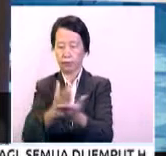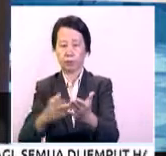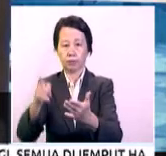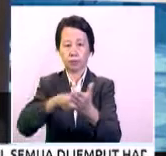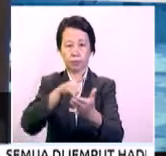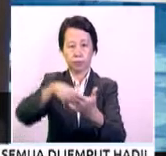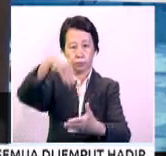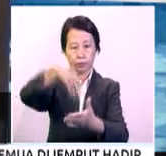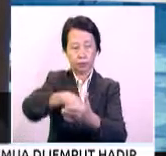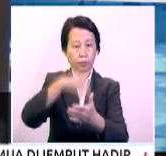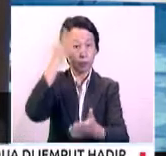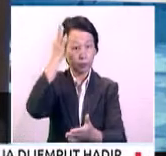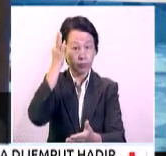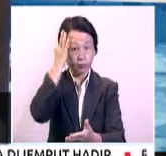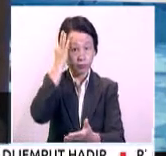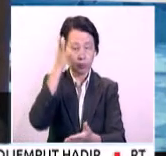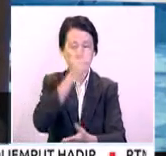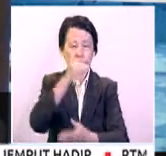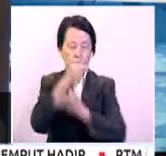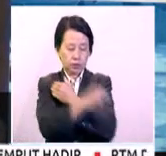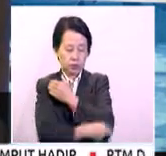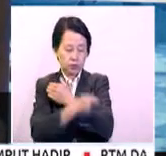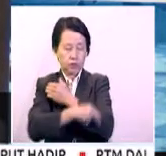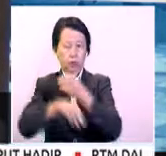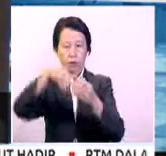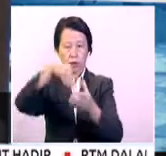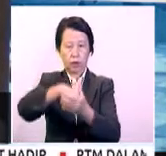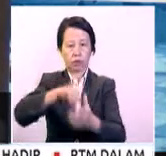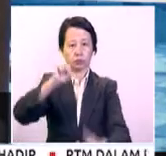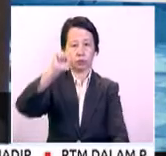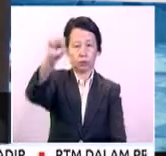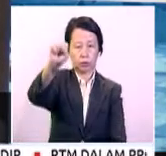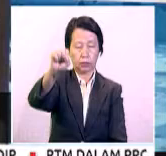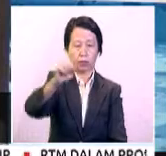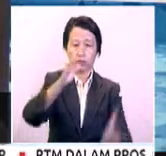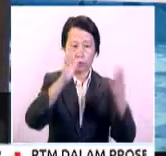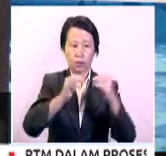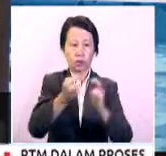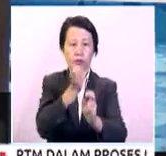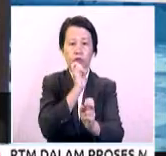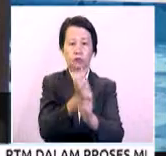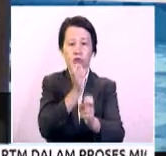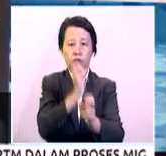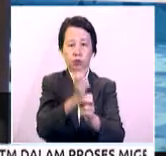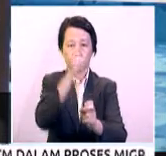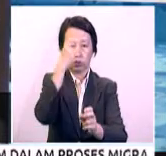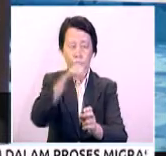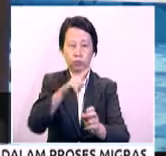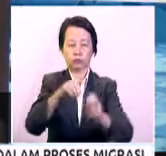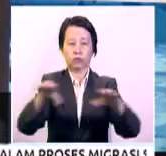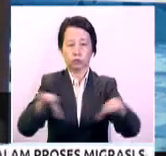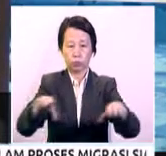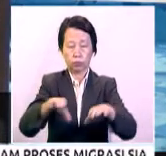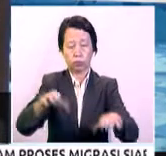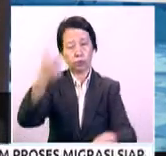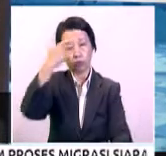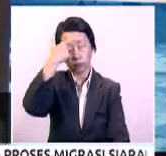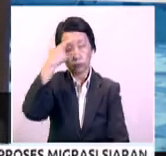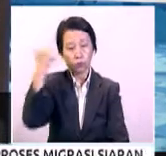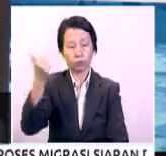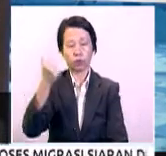persekutuan dan negeri di dalam negeri Sabah agak sukar untuk disaksanakan kerana